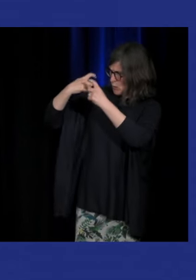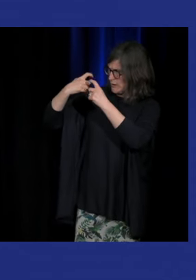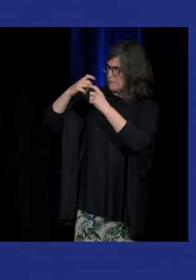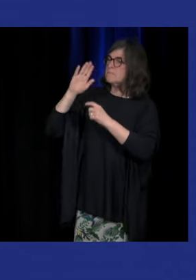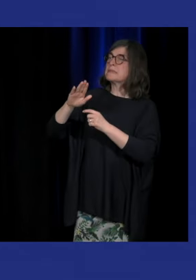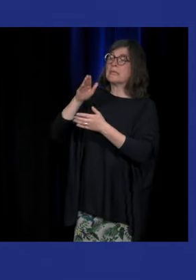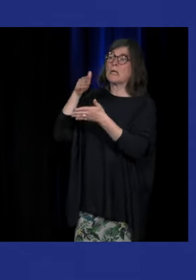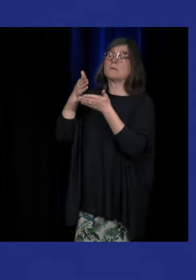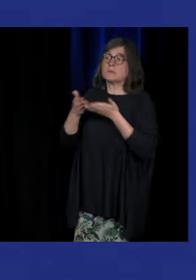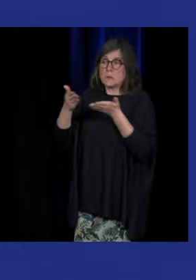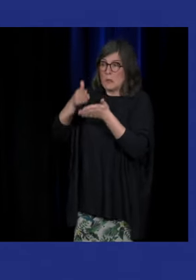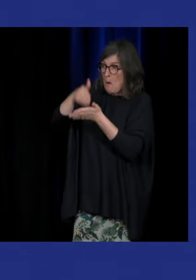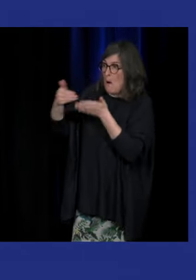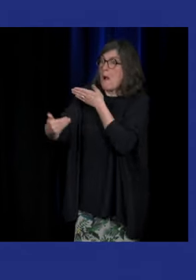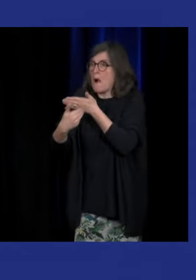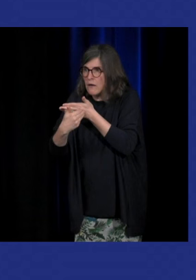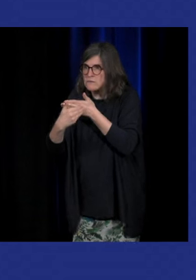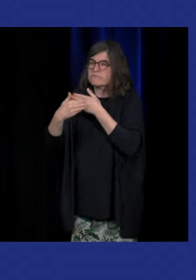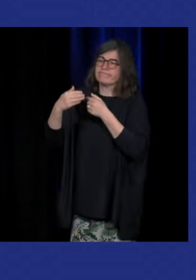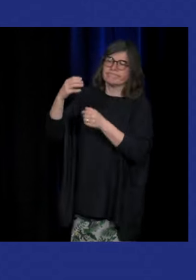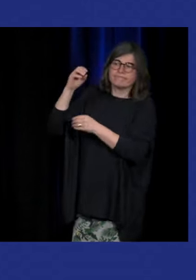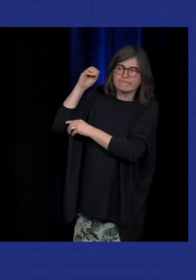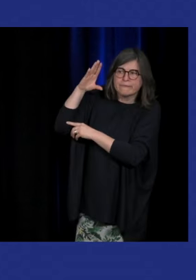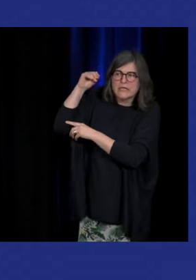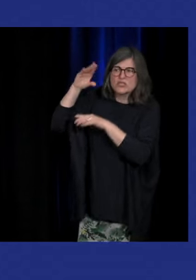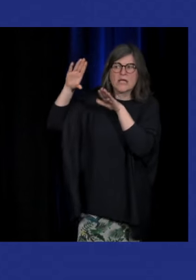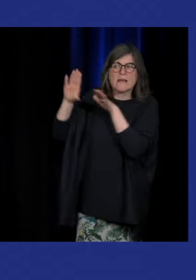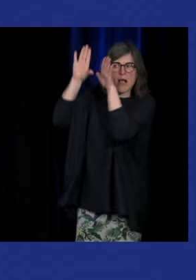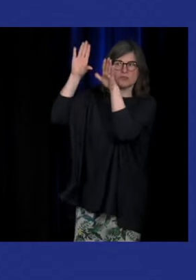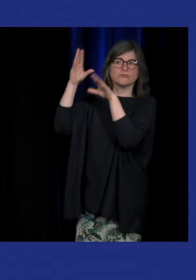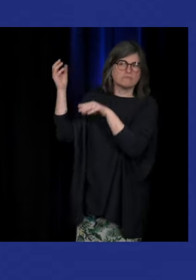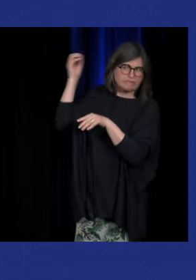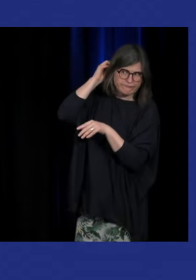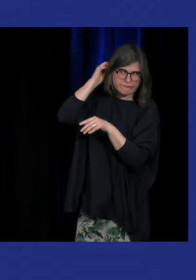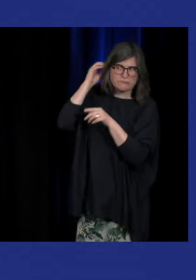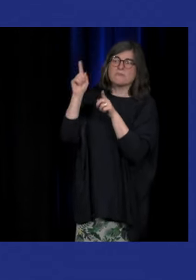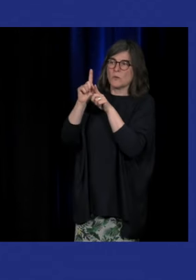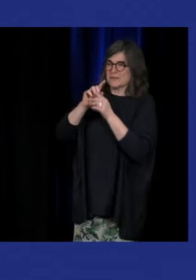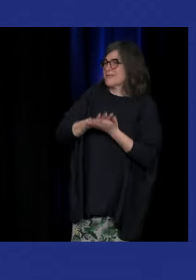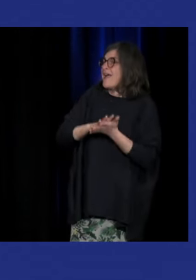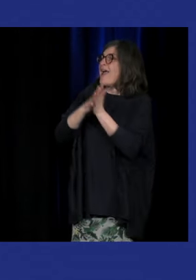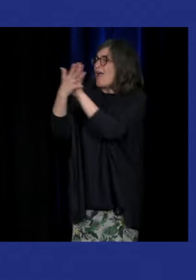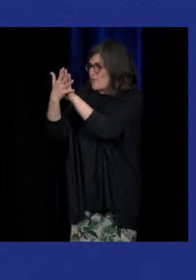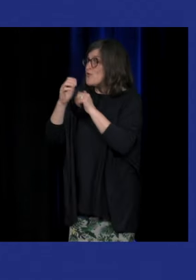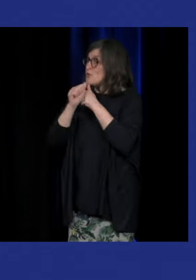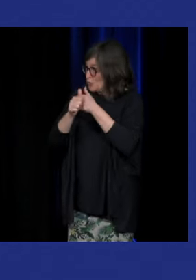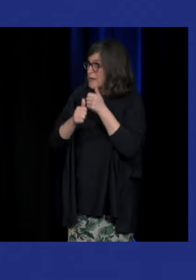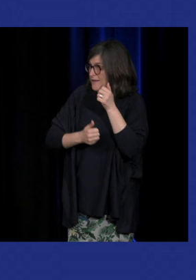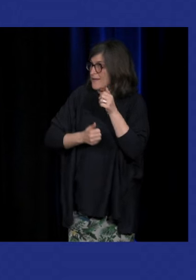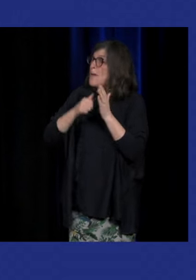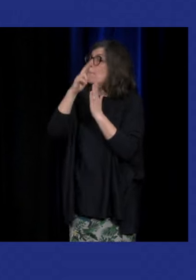notamment la question des représentations et de leur évolution en particulier à travers la peinture et les arts déjà